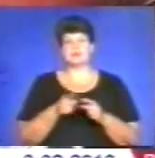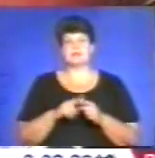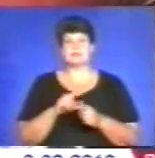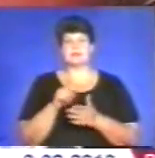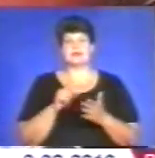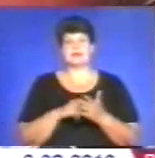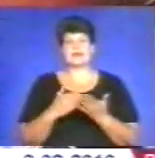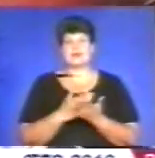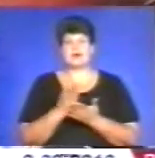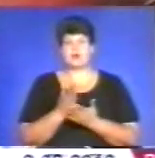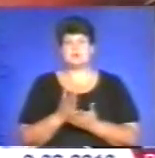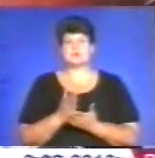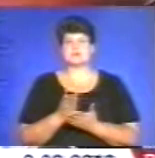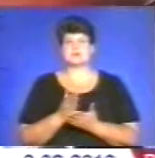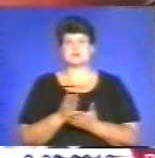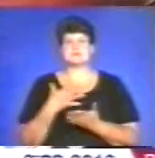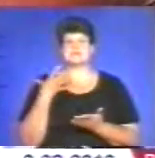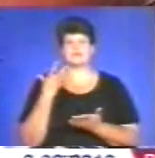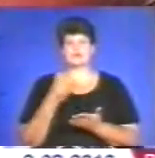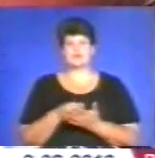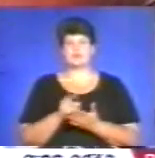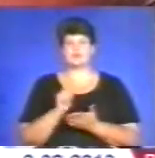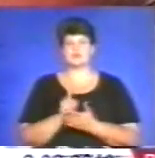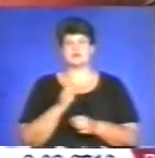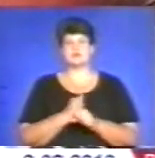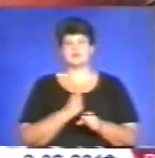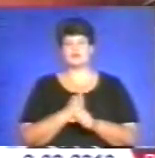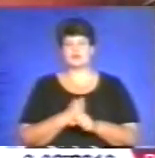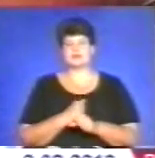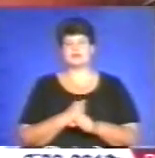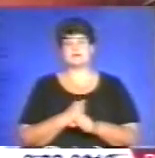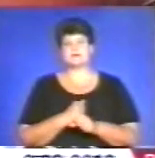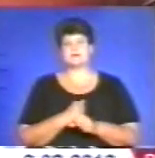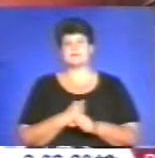якості, тому що свої мусять працювати, якість давати.